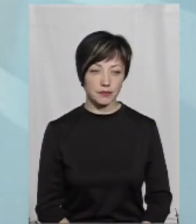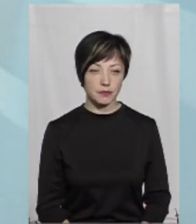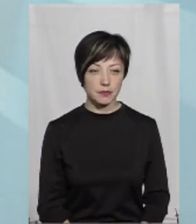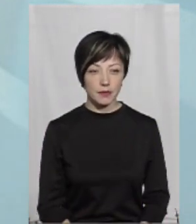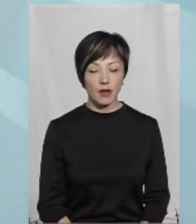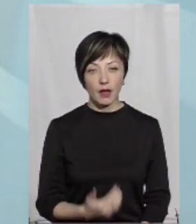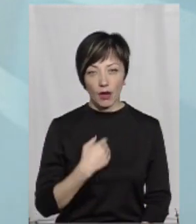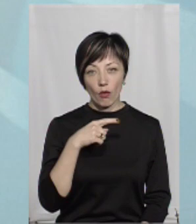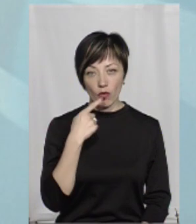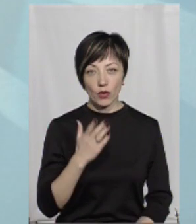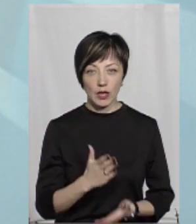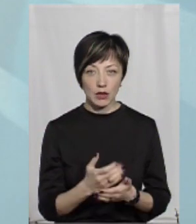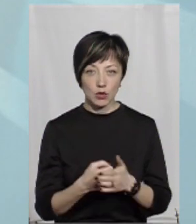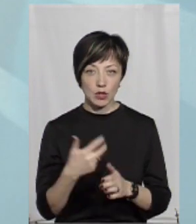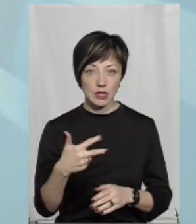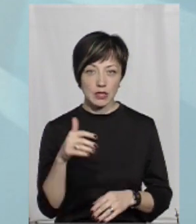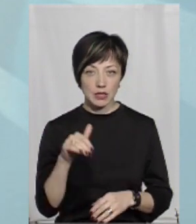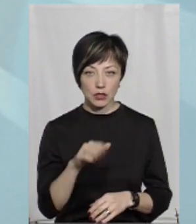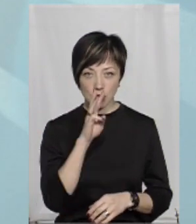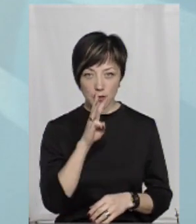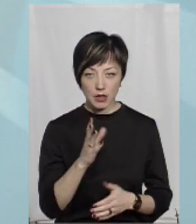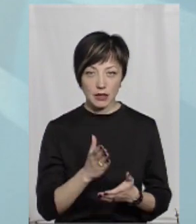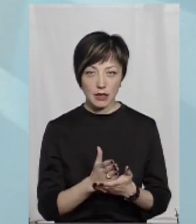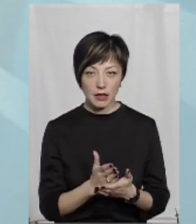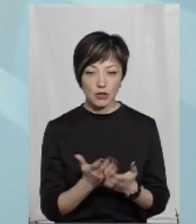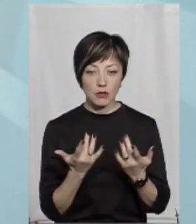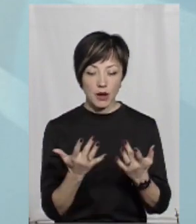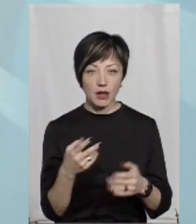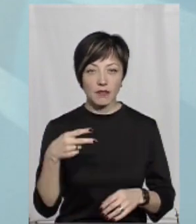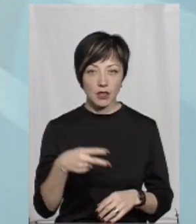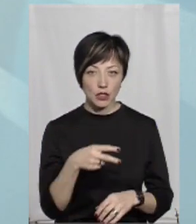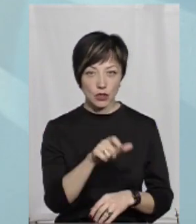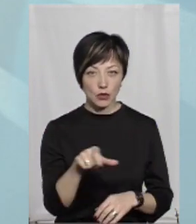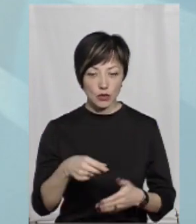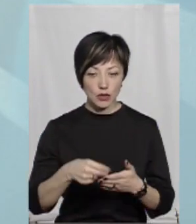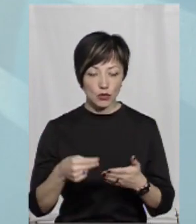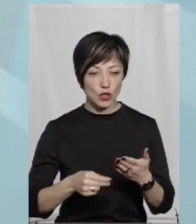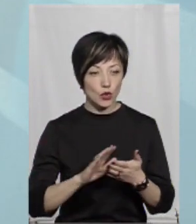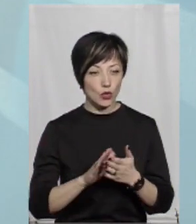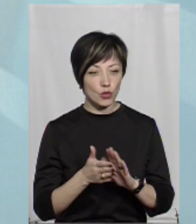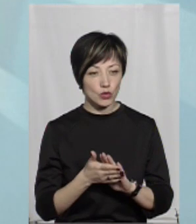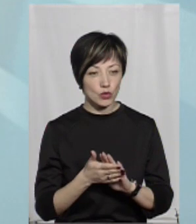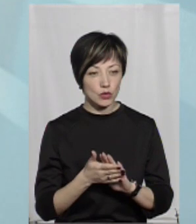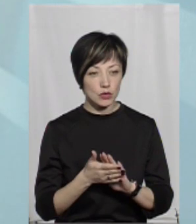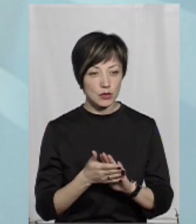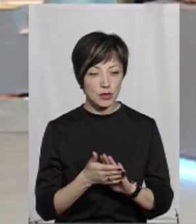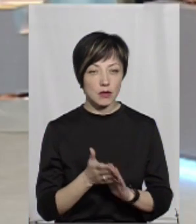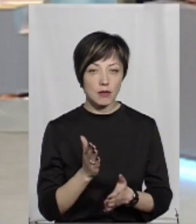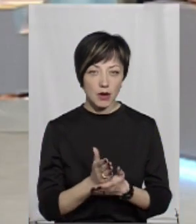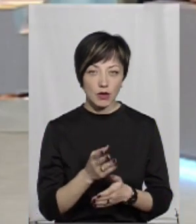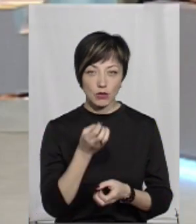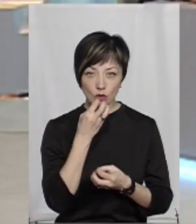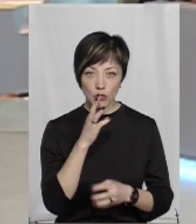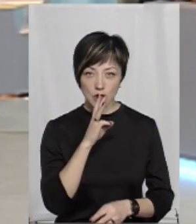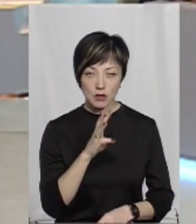А я говорю, що вже є і до 30 тисяч доходи. Ті, що набрали 2 тисячі населення, заключили угоду, ті мають